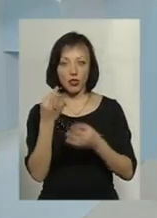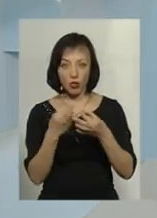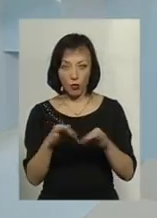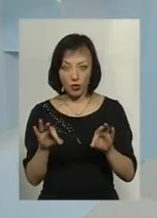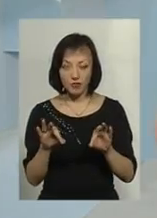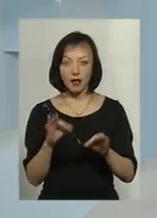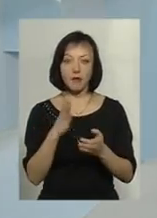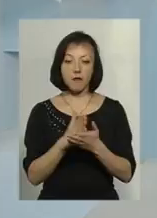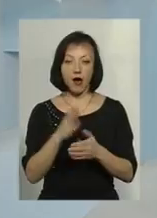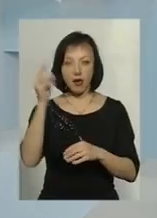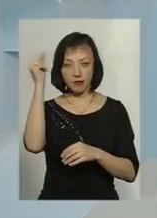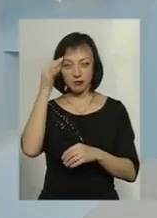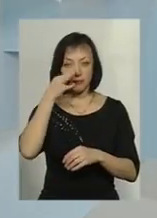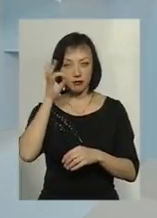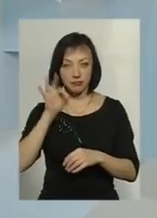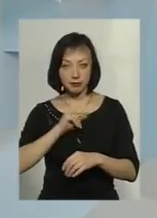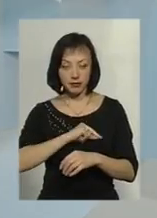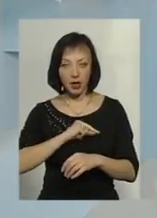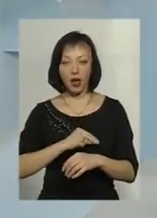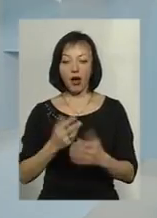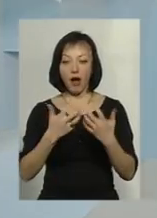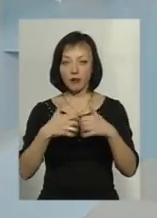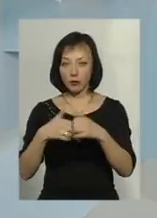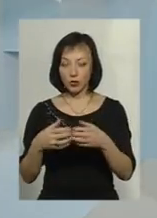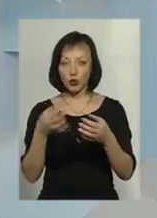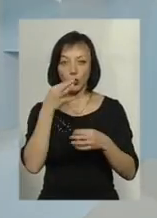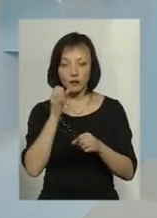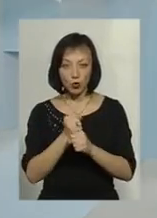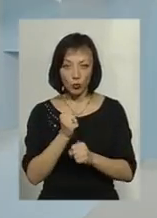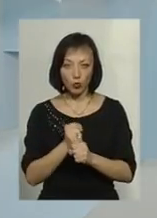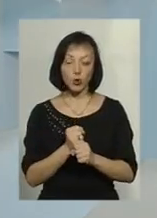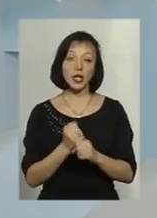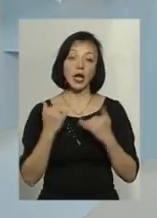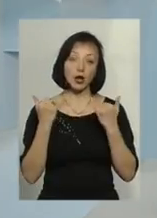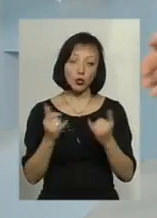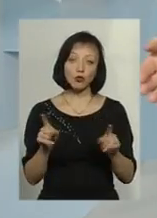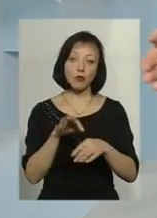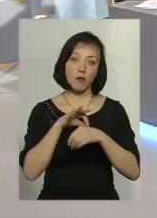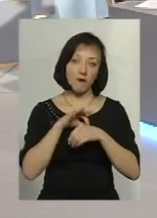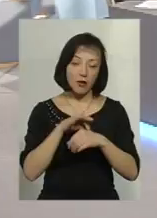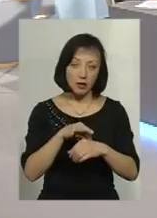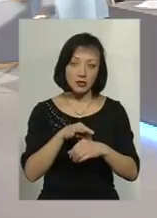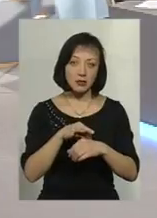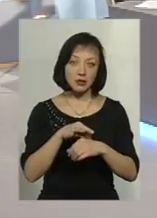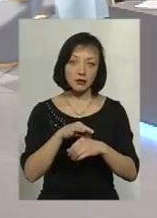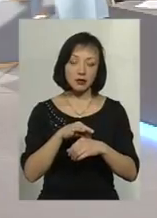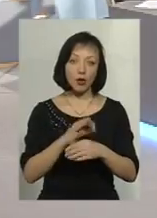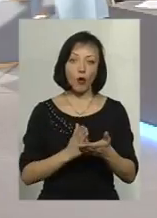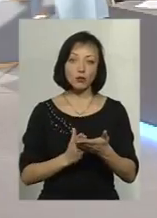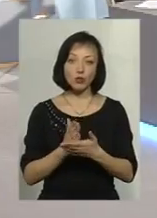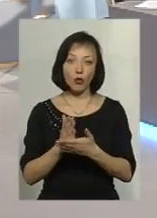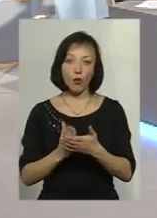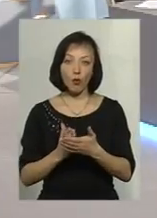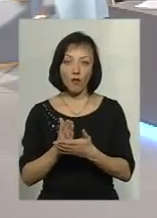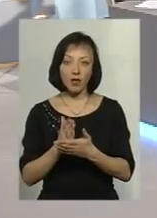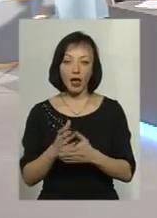навчений персонал, яка має відповідне оснащення, досвід роботи для того, щоб провести обслуговування